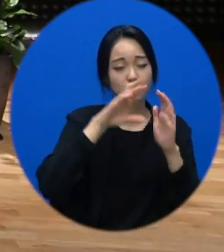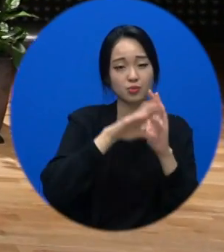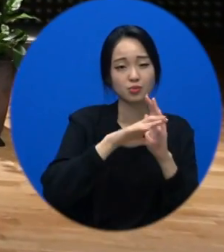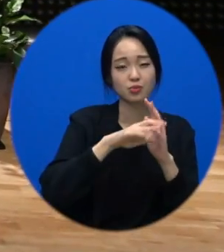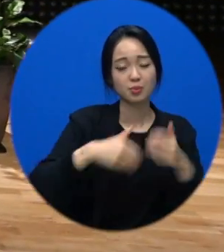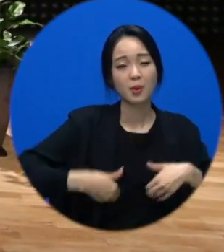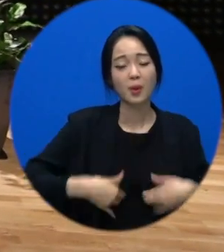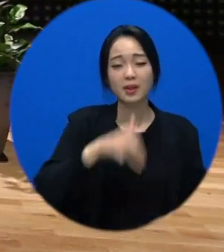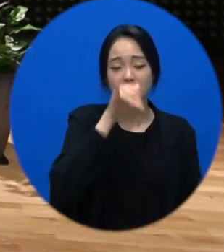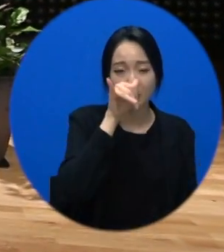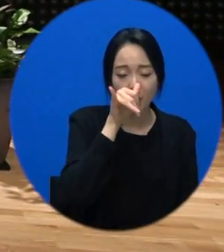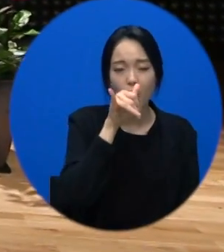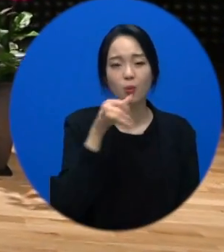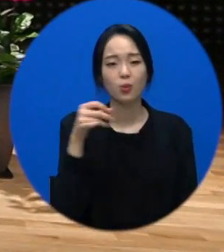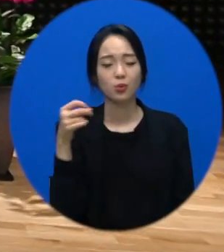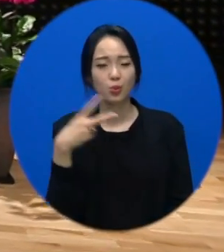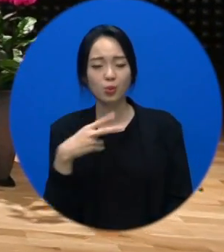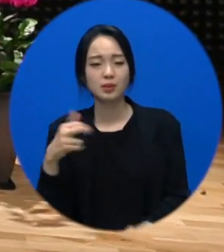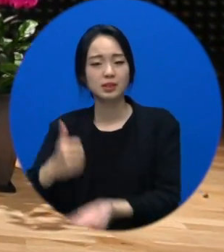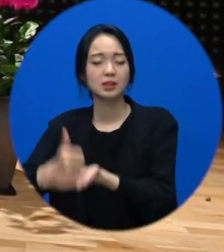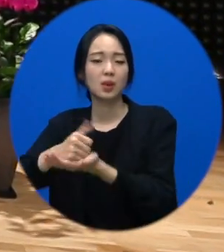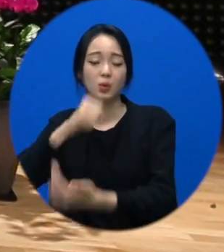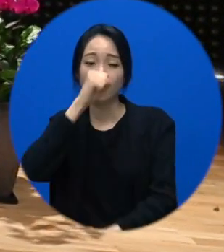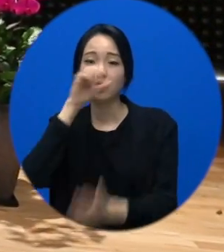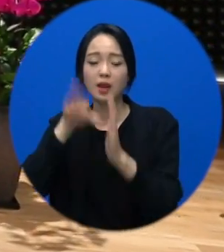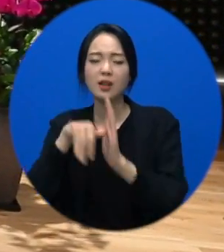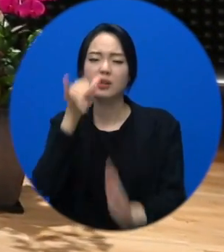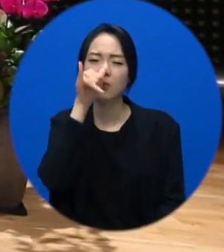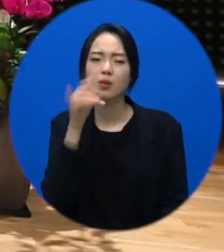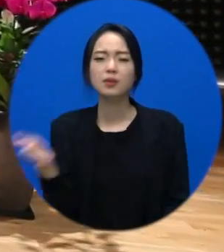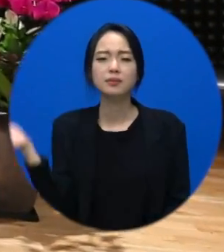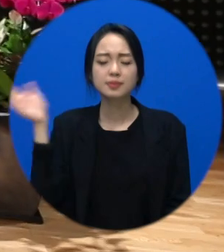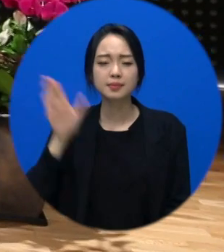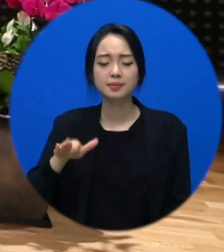칭찬에 의해서 춤추는 사람이 되지 말자고요.